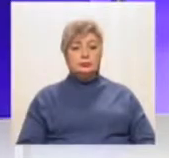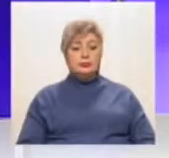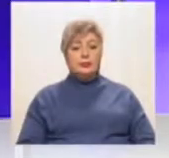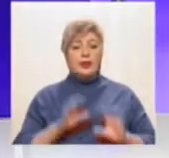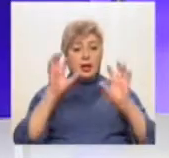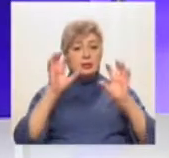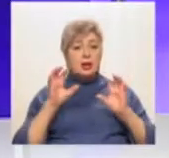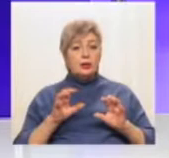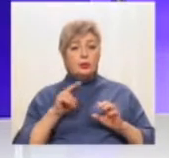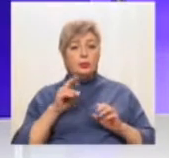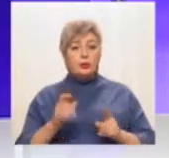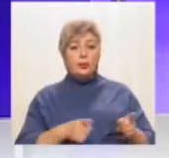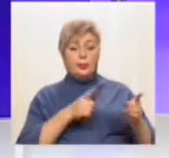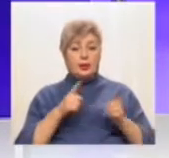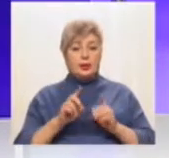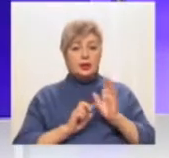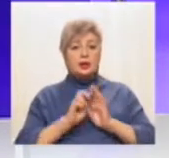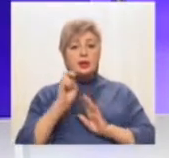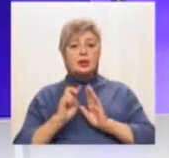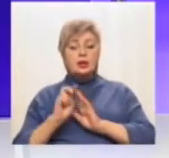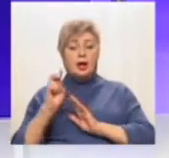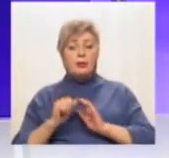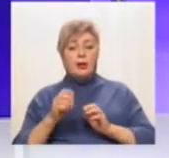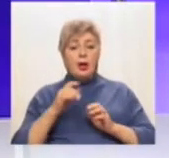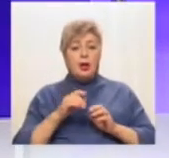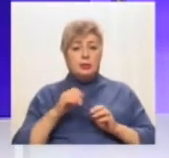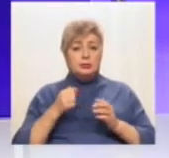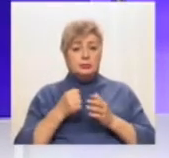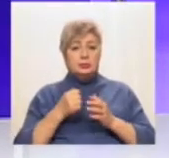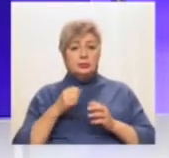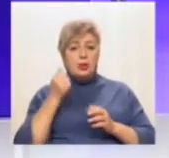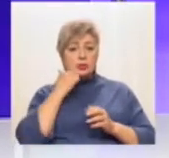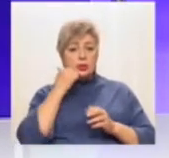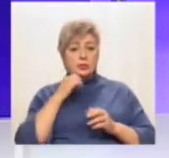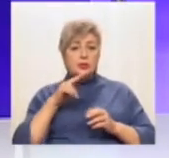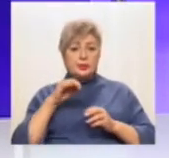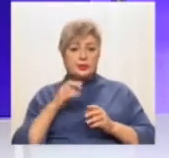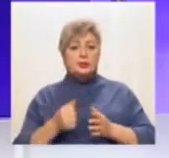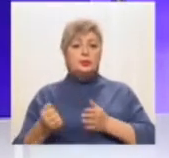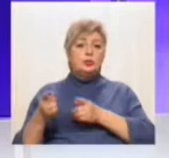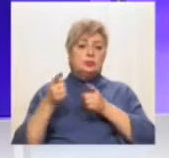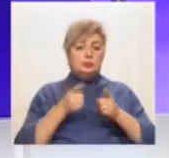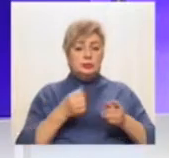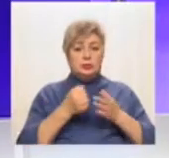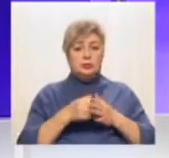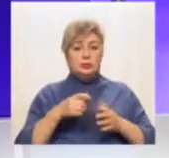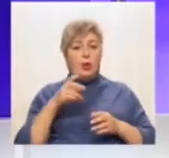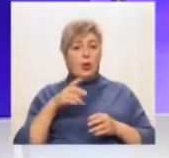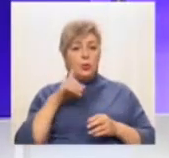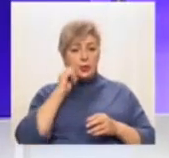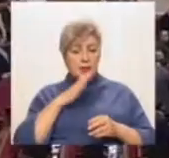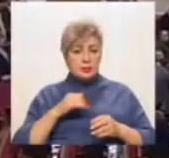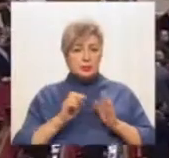Закон про перехід храмів Православної церкви Московського патріархату до Православної церкви України ухвалила Верховна Рада.